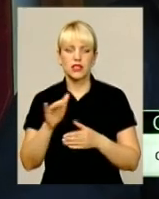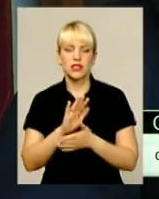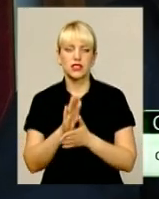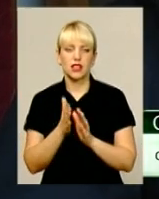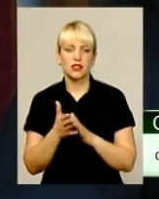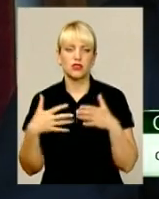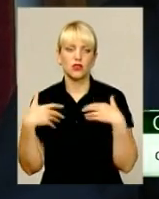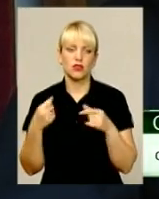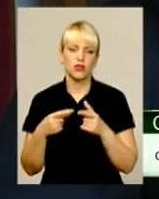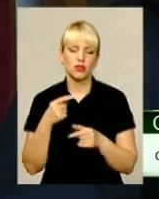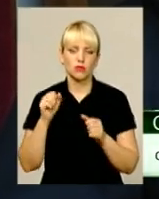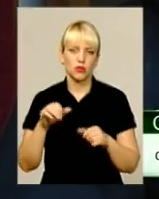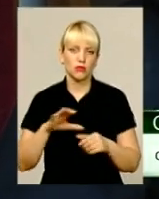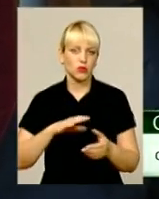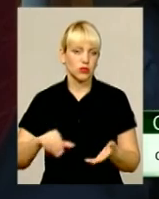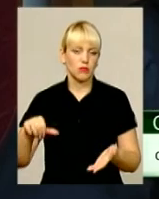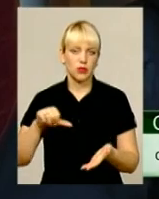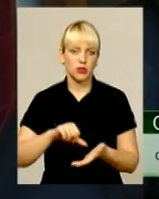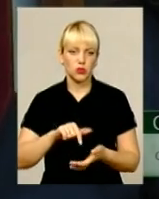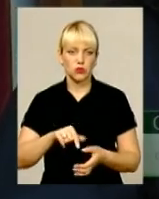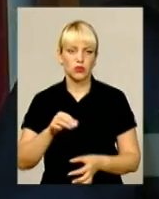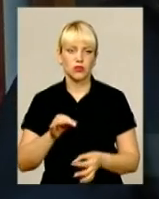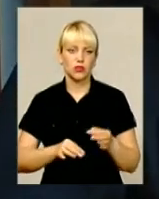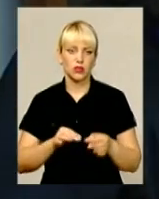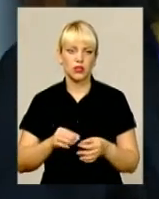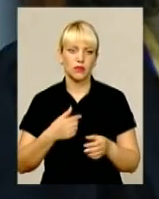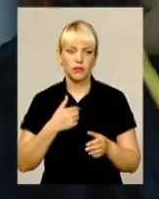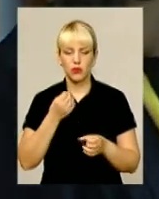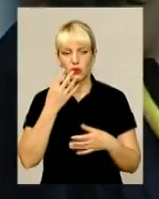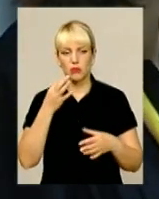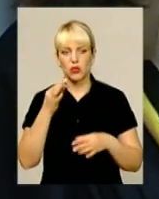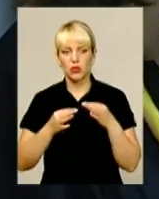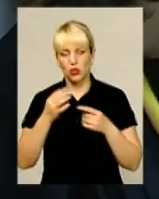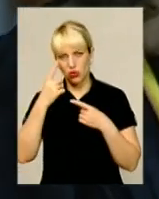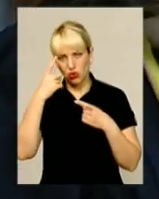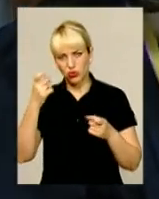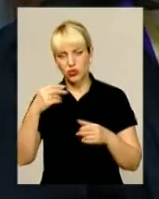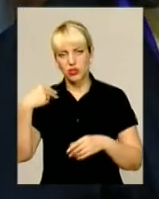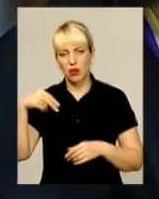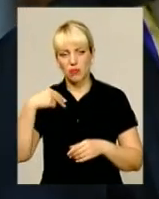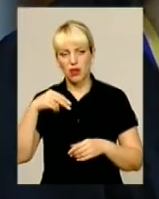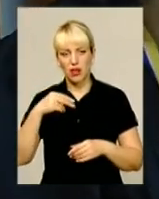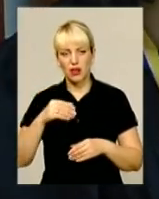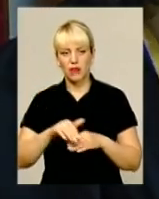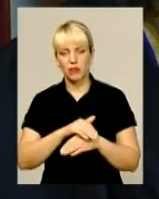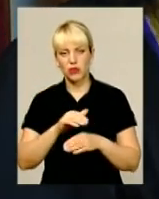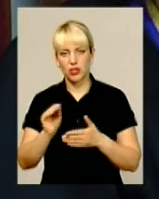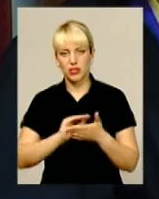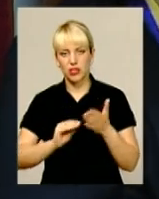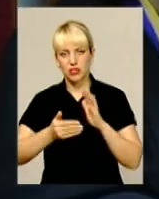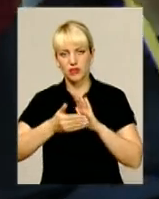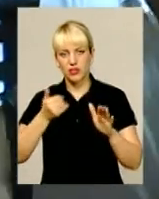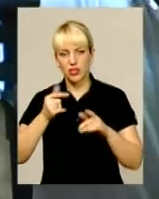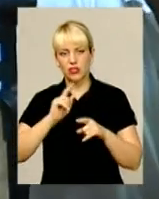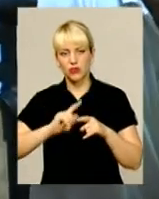бути присутні в судовому засіданні. Добре, в судовому засіданні оголошується перерву, будь ласка, секретар, ви хочете швидку